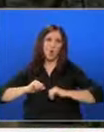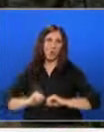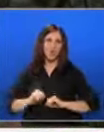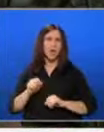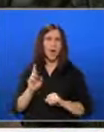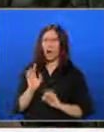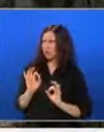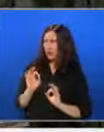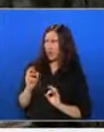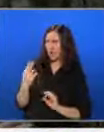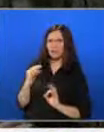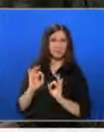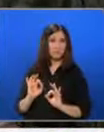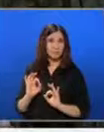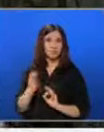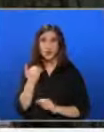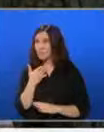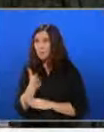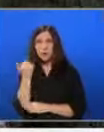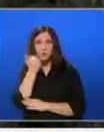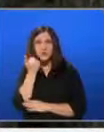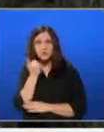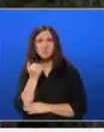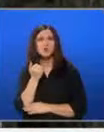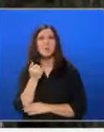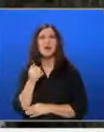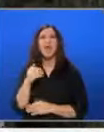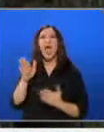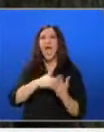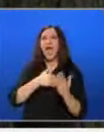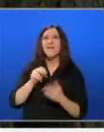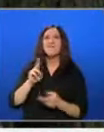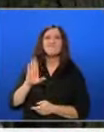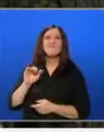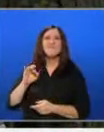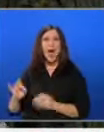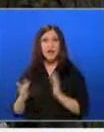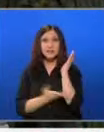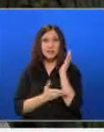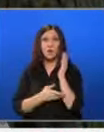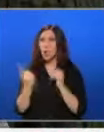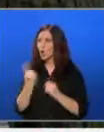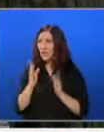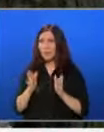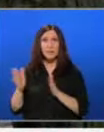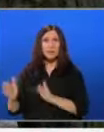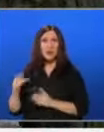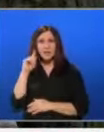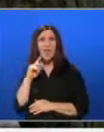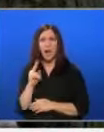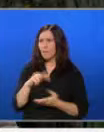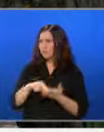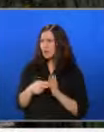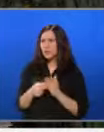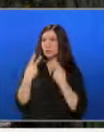Как така ни казват, например, че нямаме право да използваме вар за дърветата, освен в определени дни? Как така планираш прогнозата за